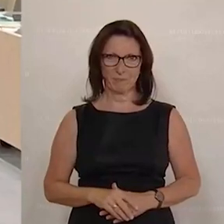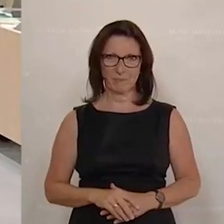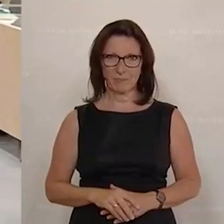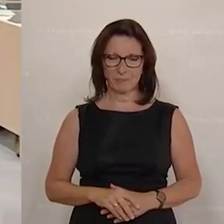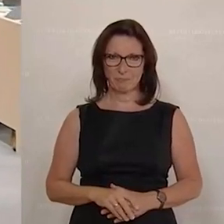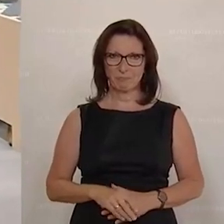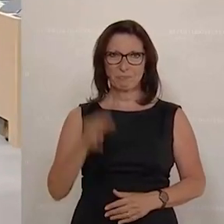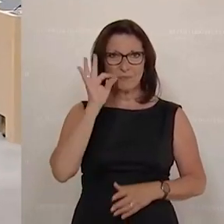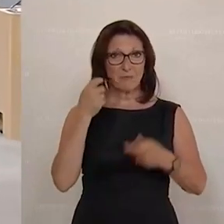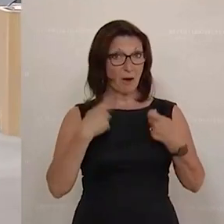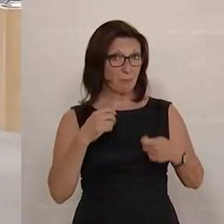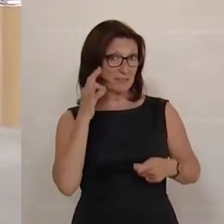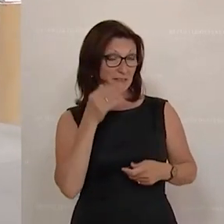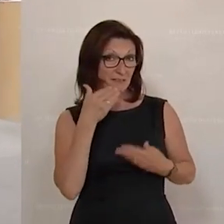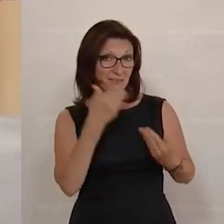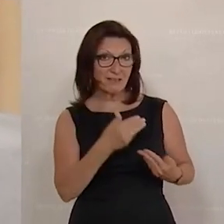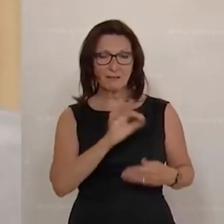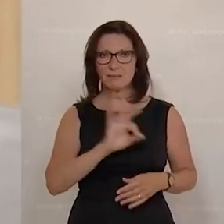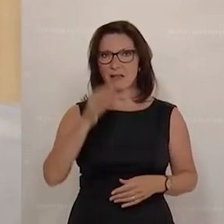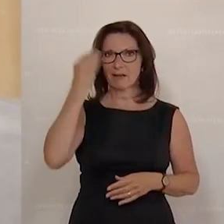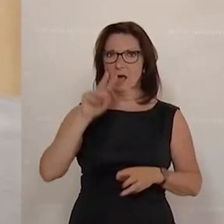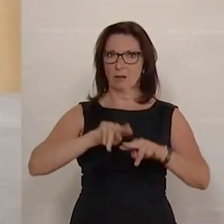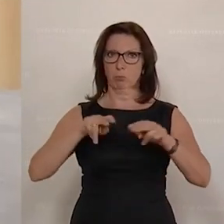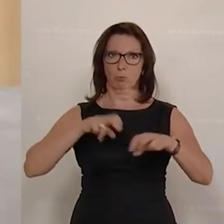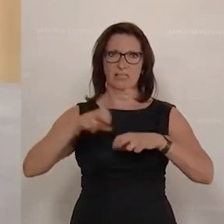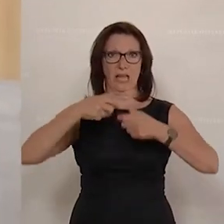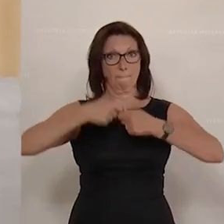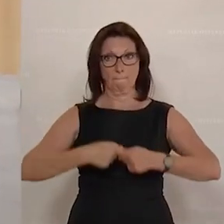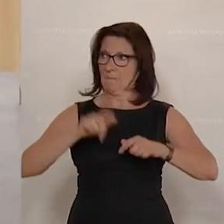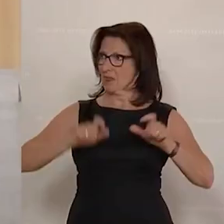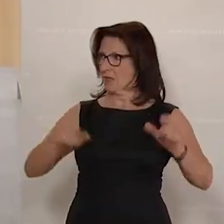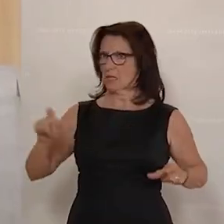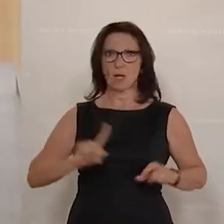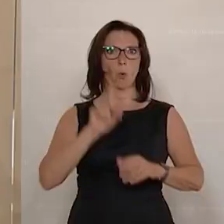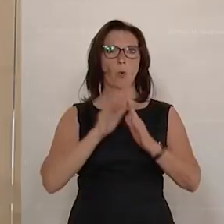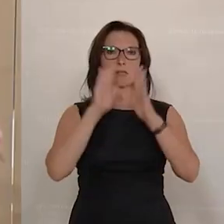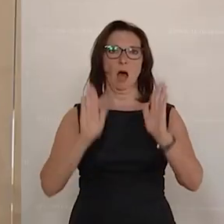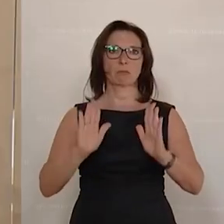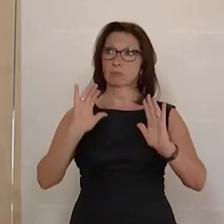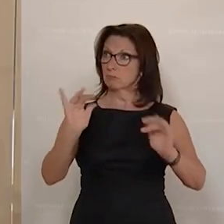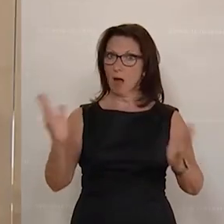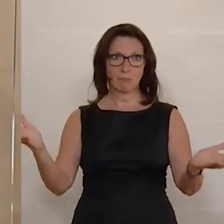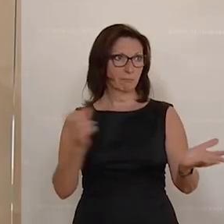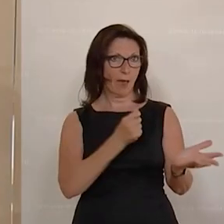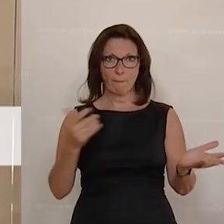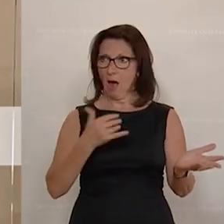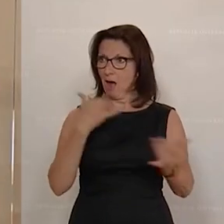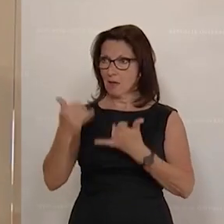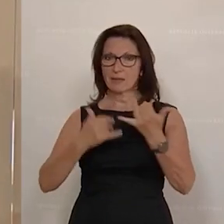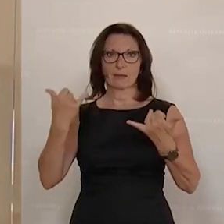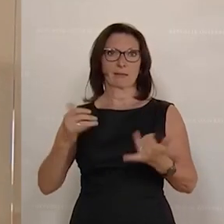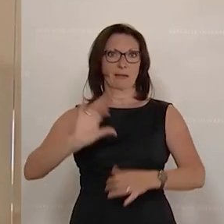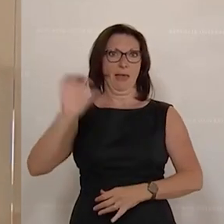Danke, Präsidentin, geschätzte Mitglieder der Bundesregierung, Hohes Haus. Zum ersten Mal seit einigen Jahren finden jetzt die